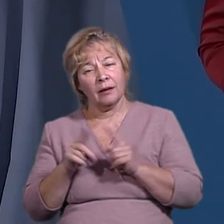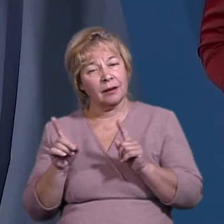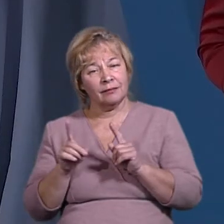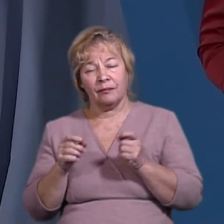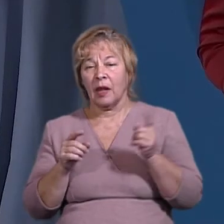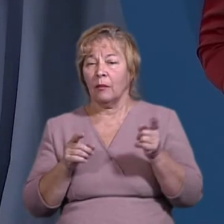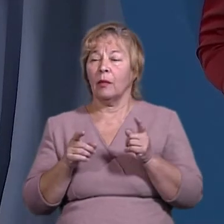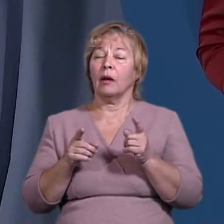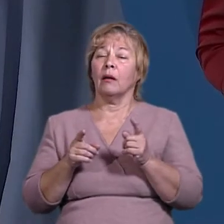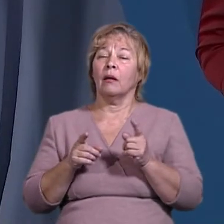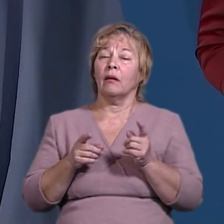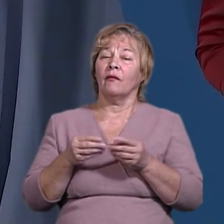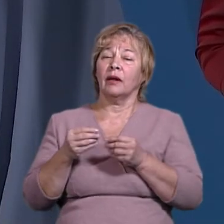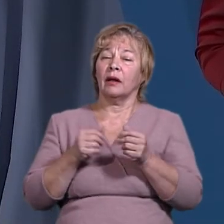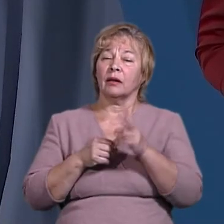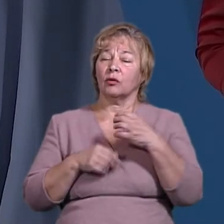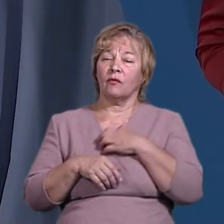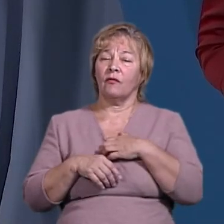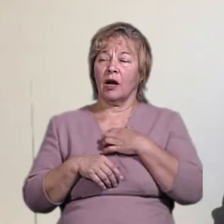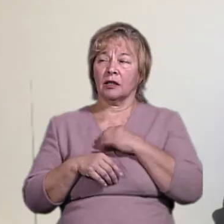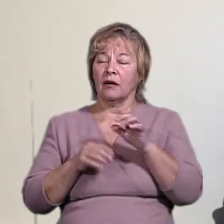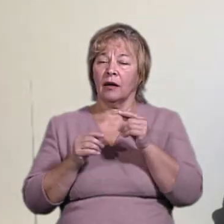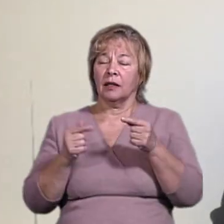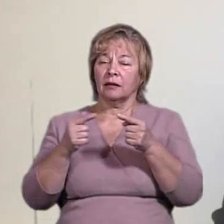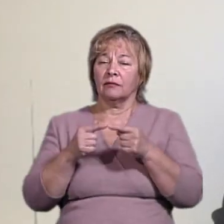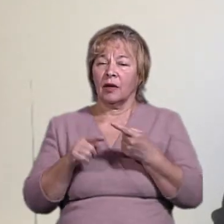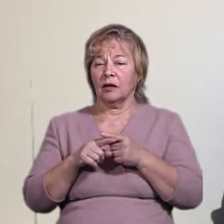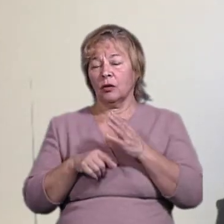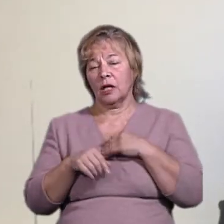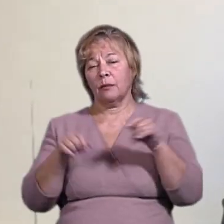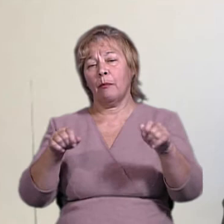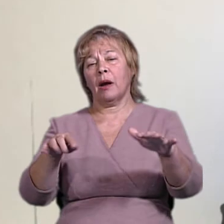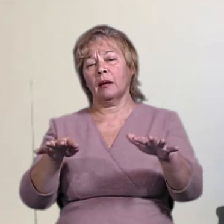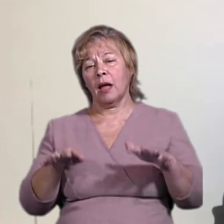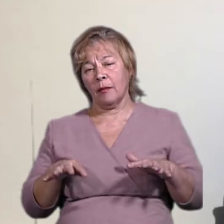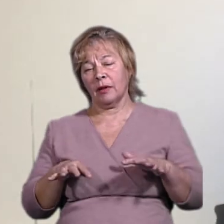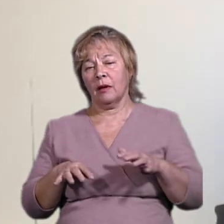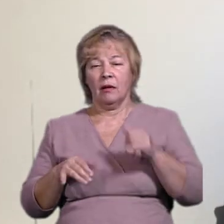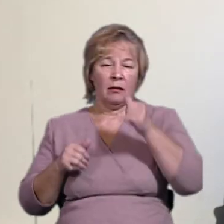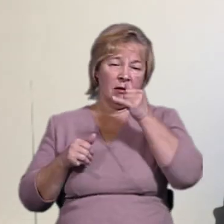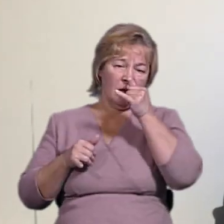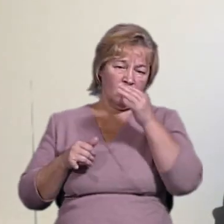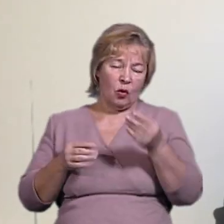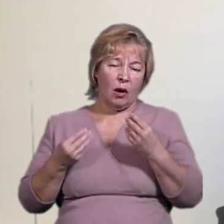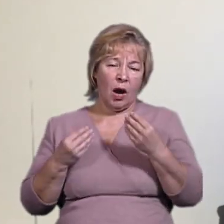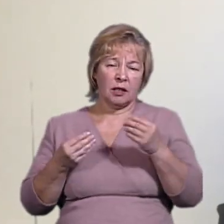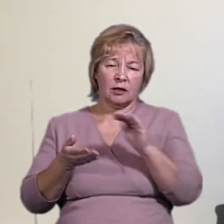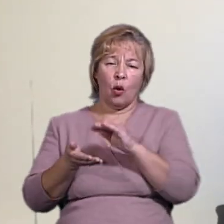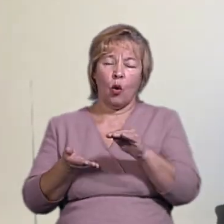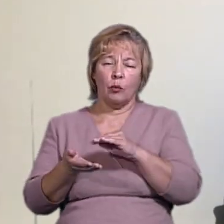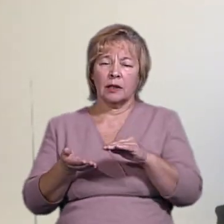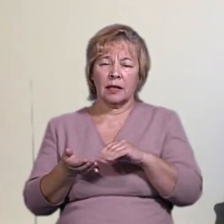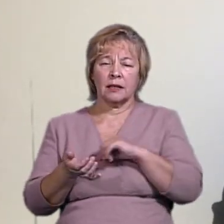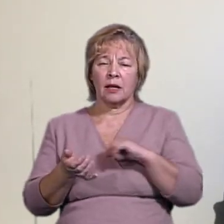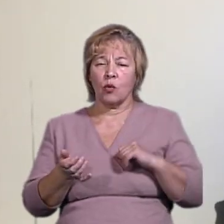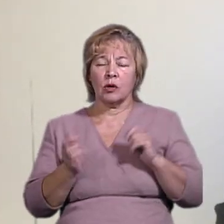вагу якого, вплив якого, дуже важко виміряти. На це, на жаль, наш парламент навіть не спримігся якісно описати саму